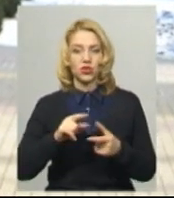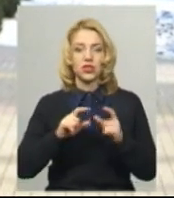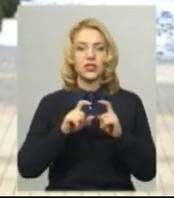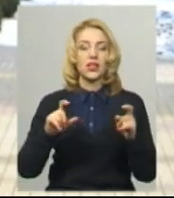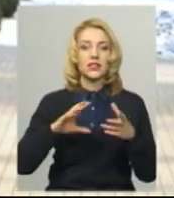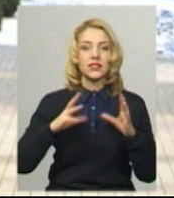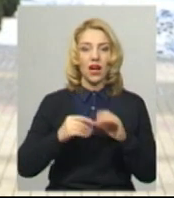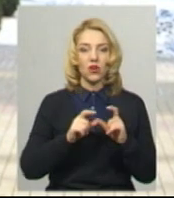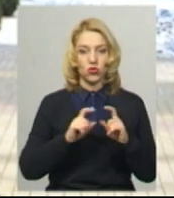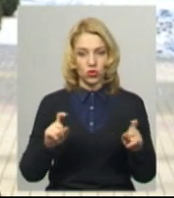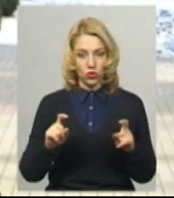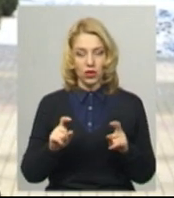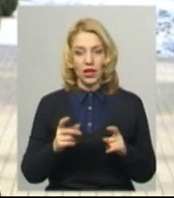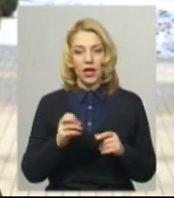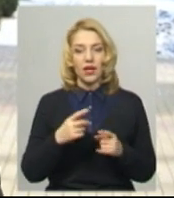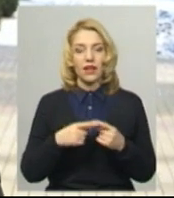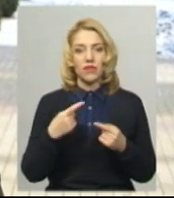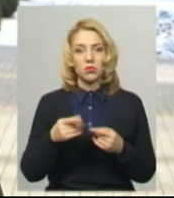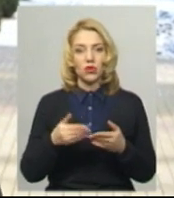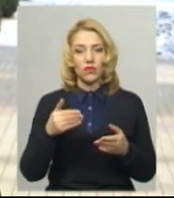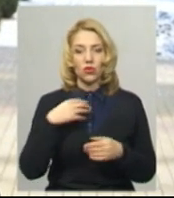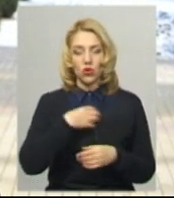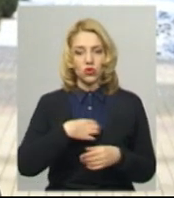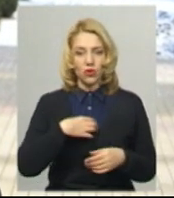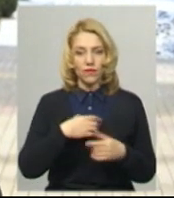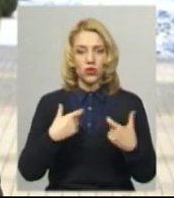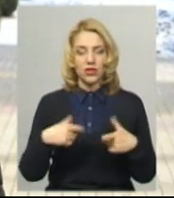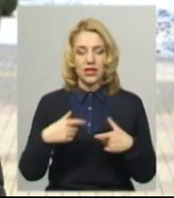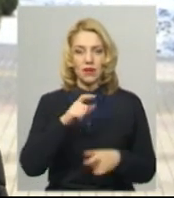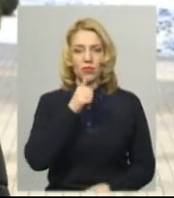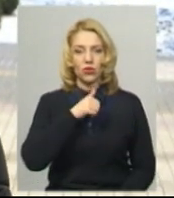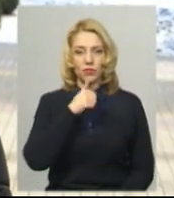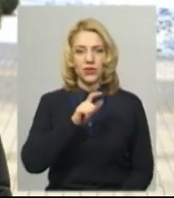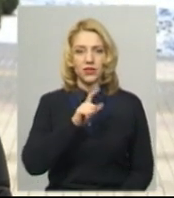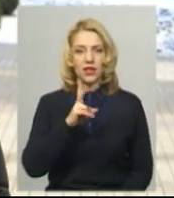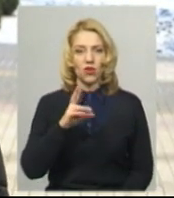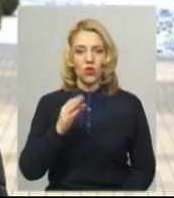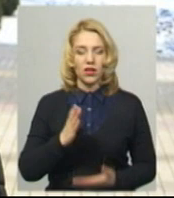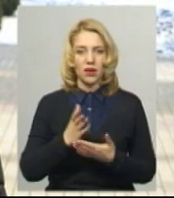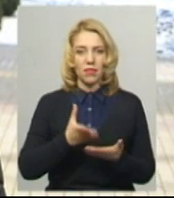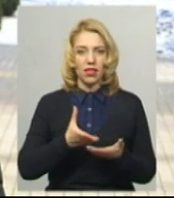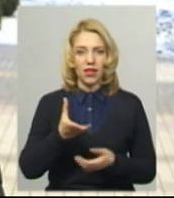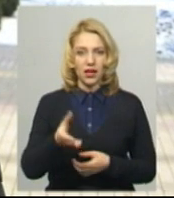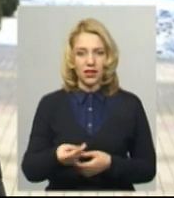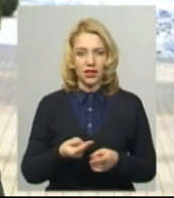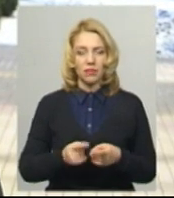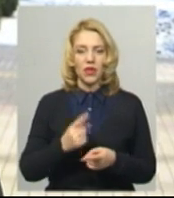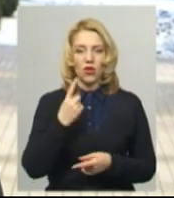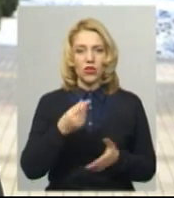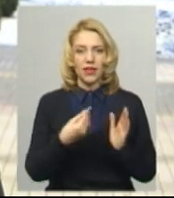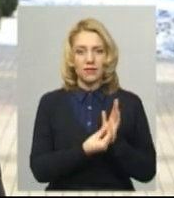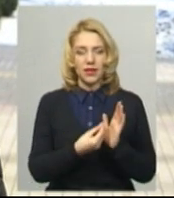школи. На відміну від основної сесії пробне зно є платним, вартість його становить. Одного зно